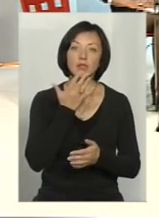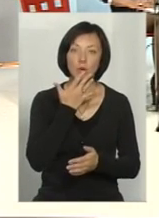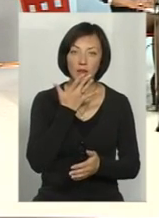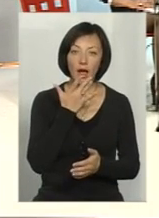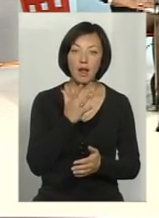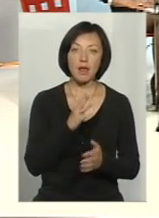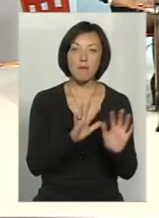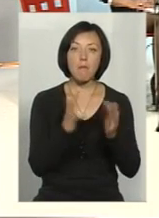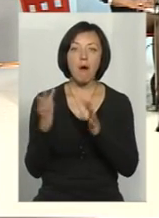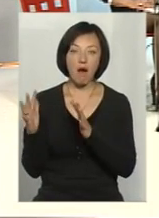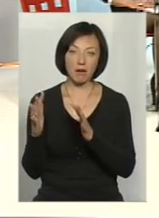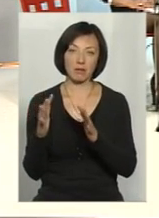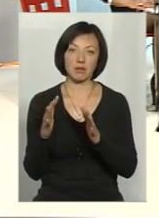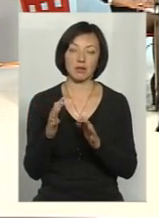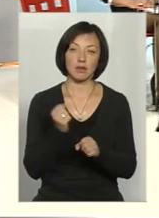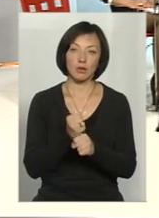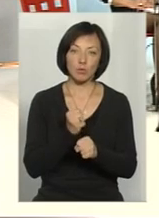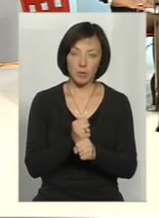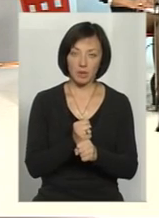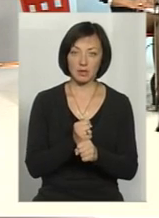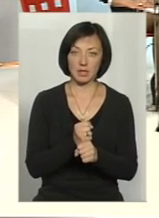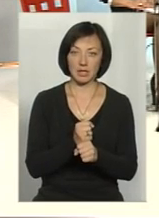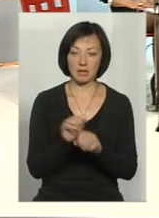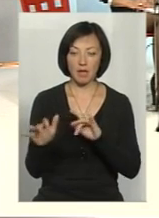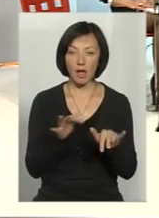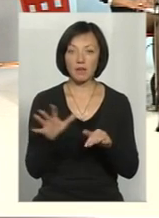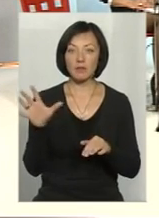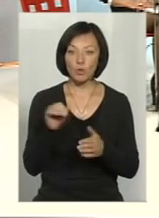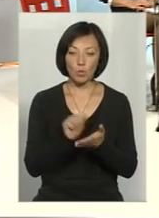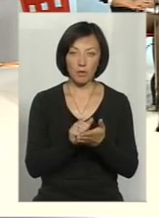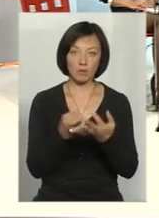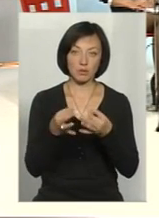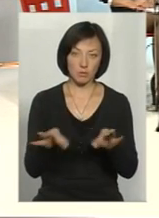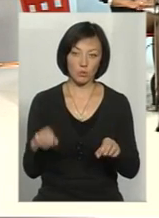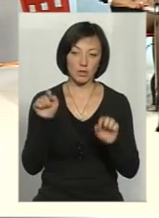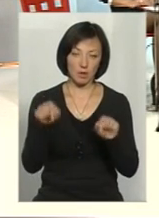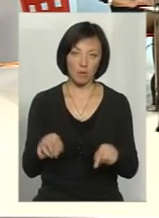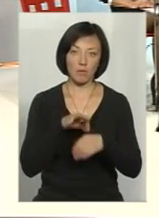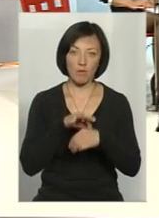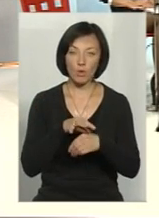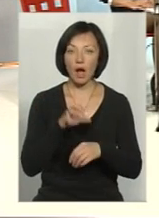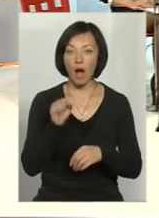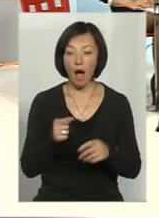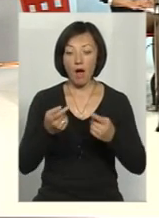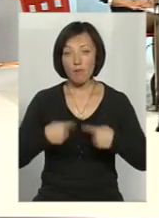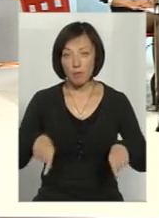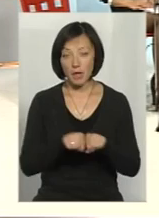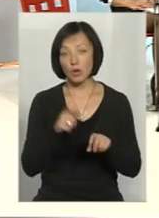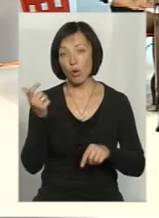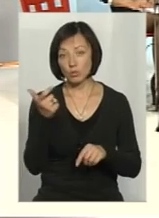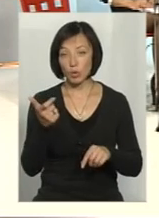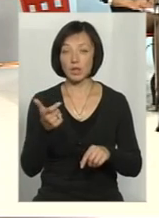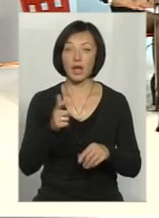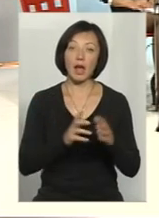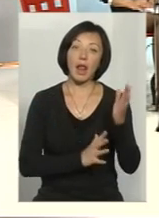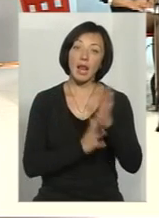здійснювати діяльність. Він має лісопорядкувальну документацію, і всю діяльність лише на національний парк. А у межах господарських зон вже